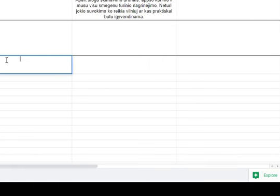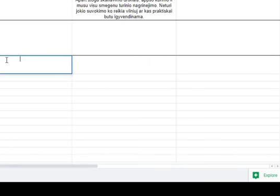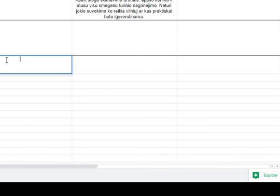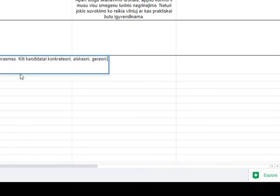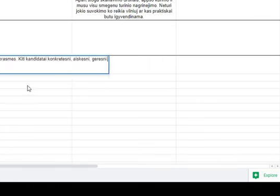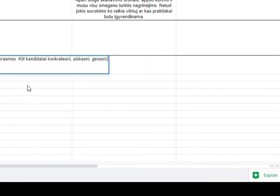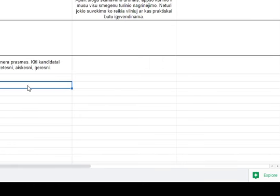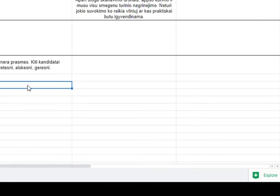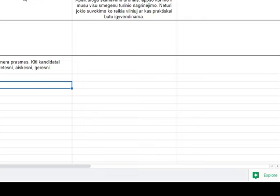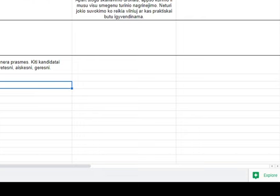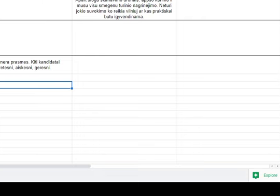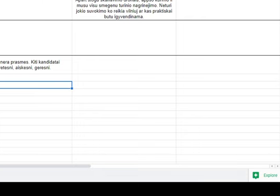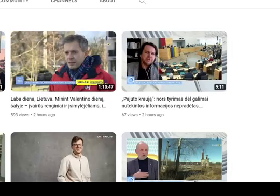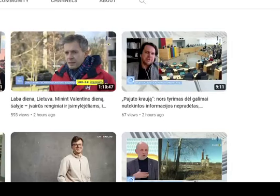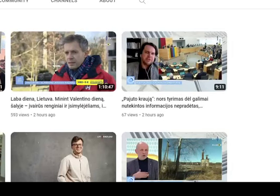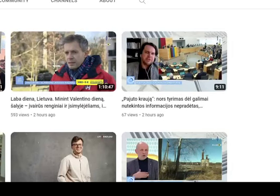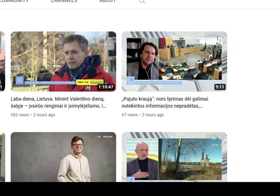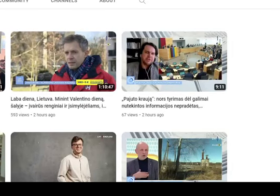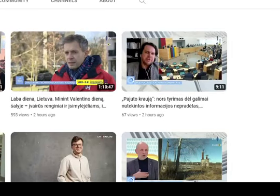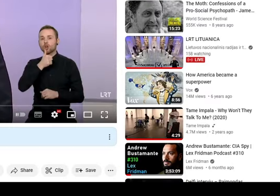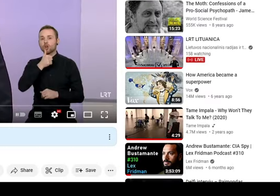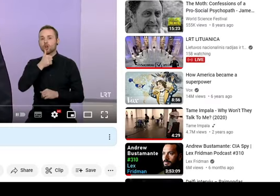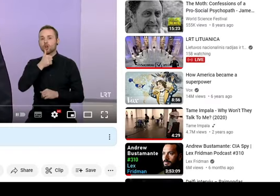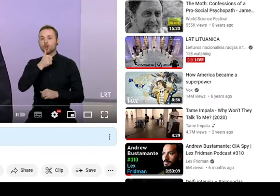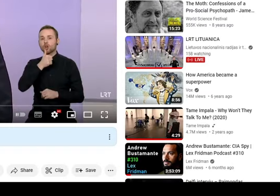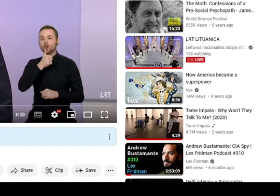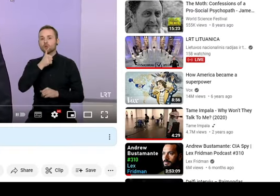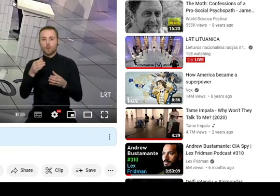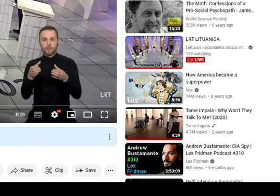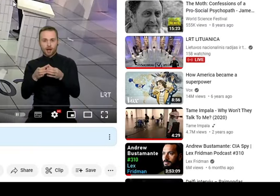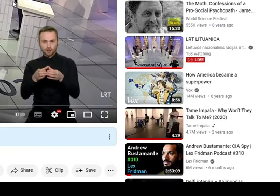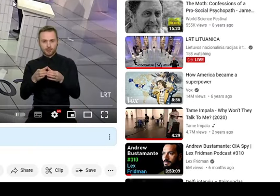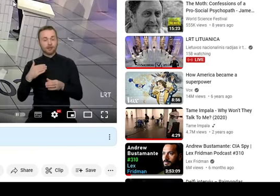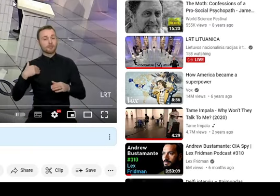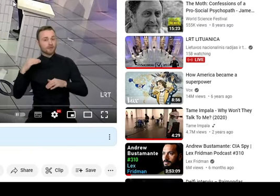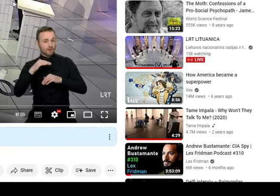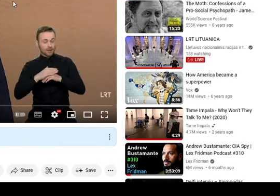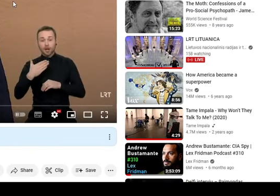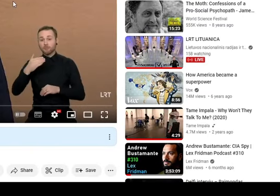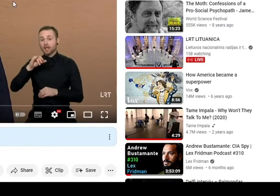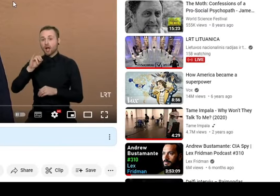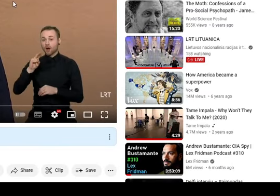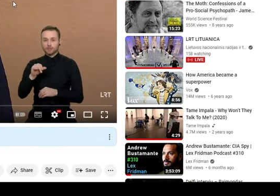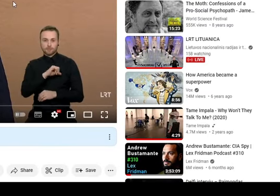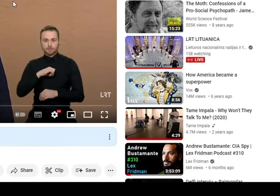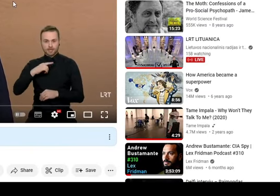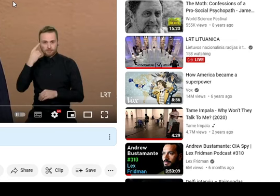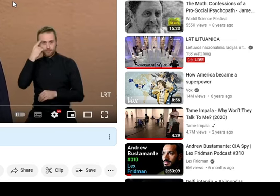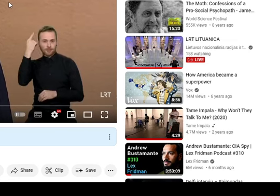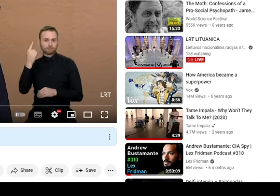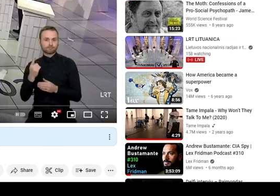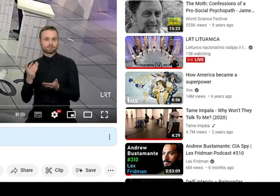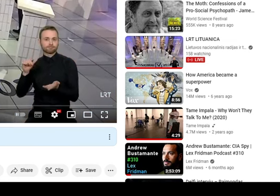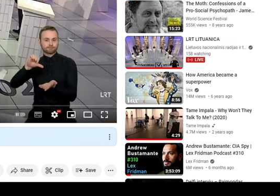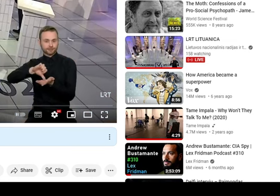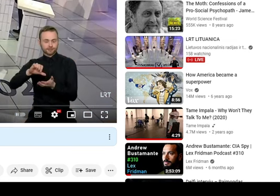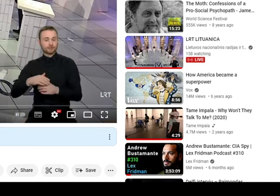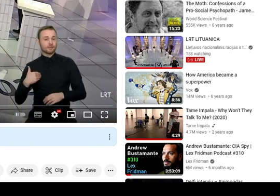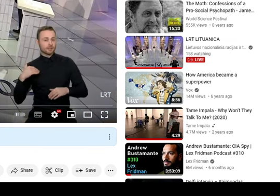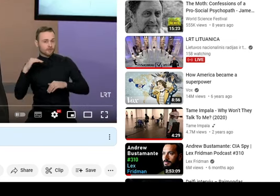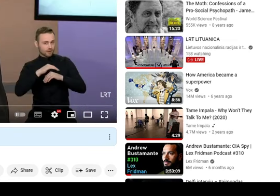Lapinskas, literalį kopį pastę. Nes jau viskai ne man būtų kandidatai. Mikolas Majauskas išsikėlė pats. Labas vakaras.